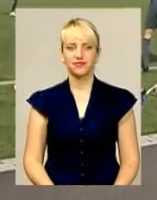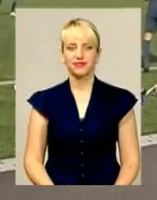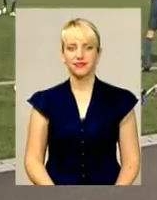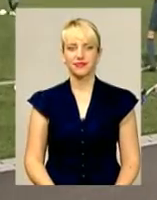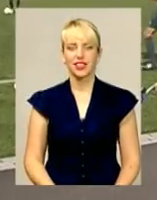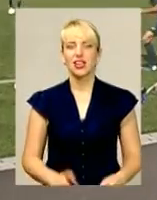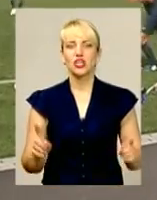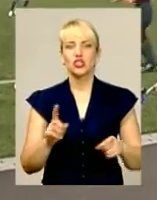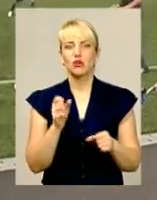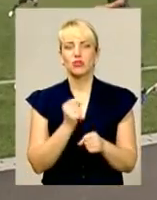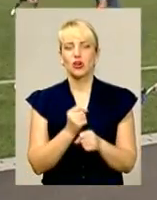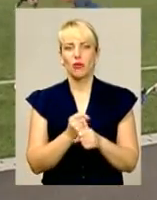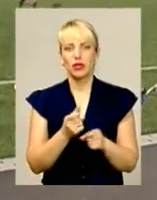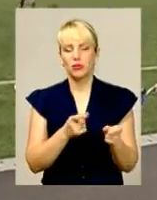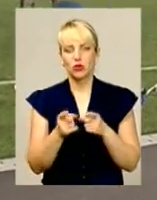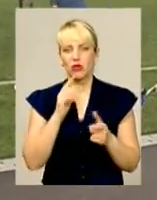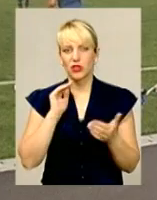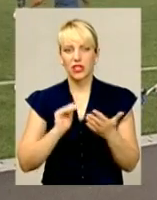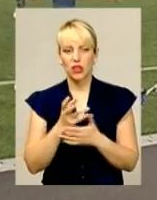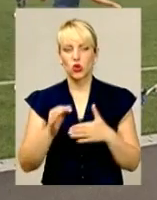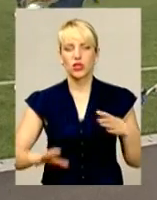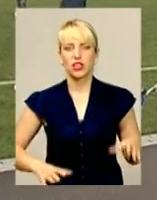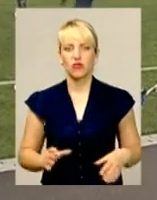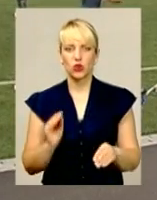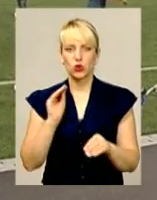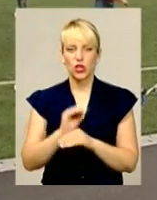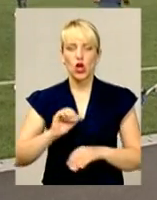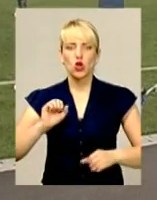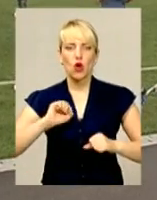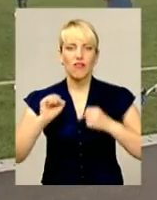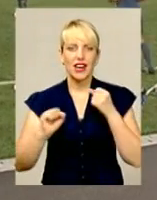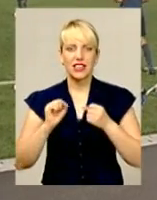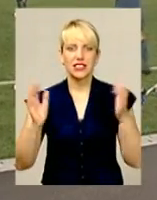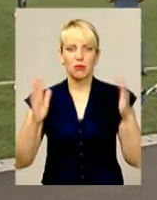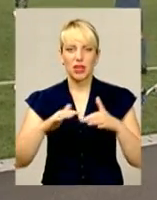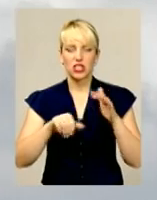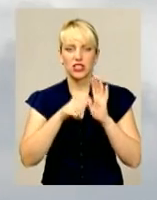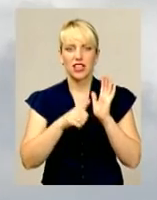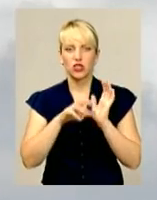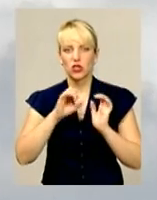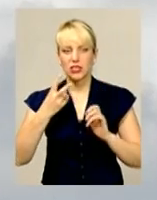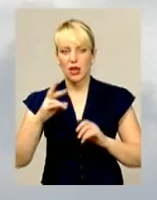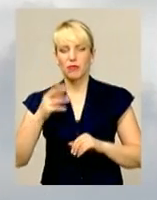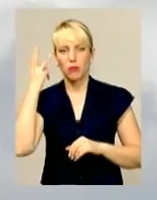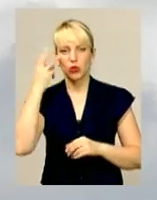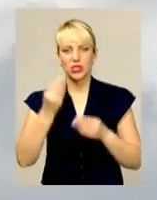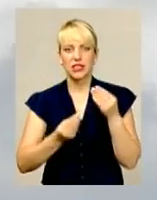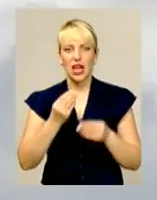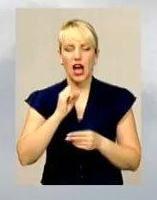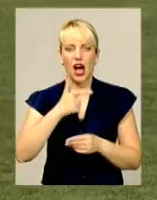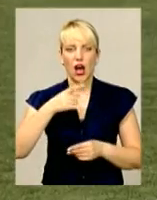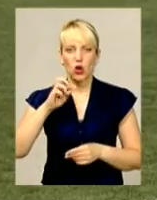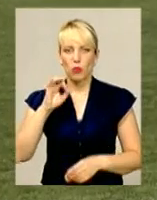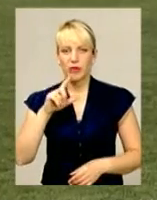Аби зробити підготовку якіснішою, до тренувань в клубі додають товариські матчі. Зокрема, 16 серпня Поділля зіграла загробізнесами з